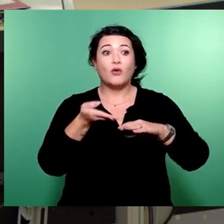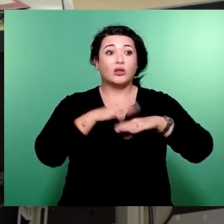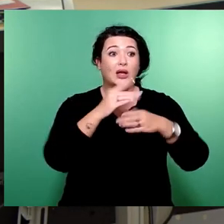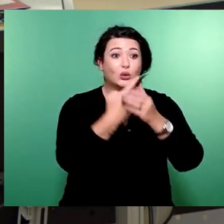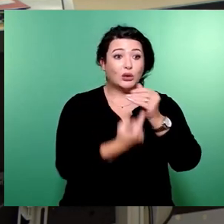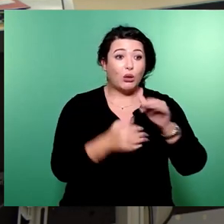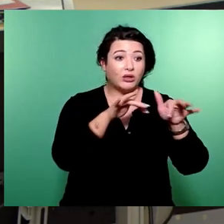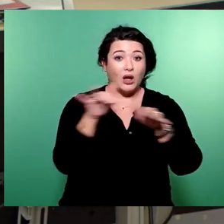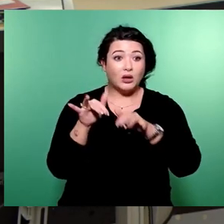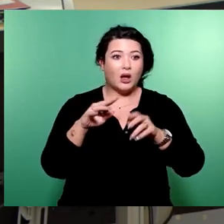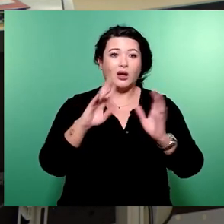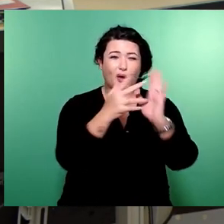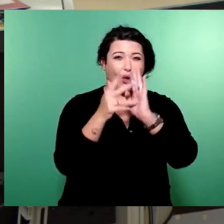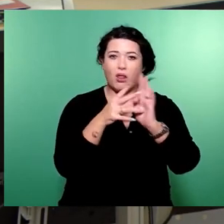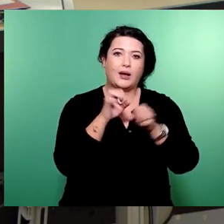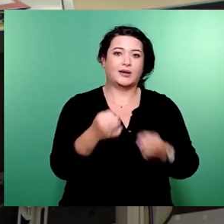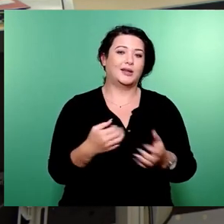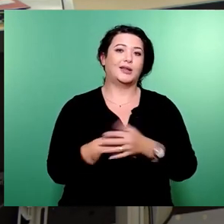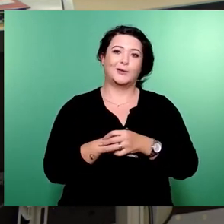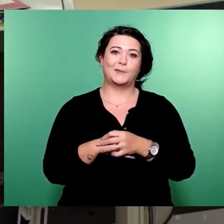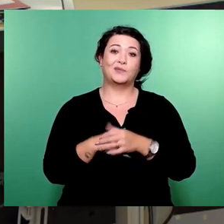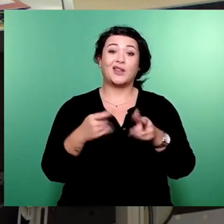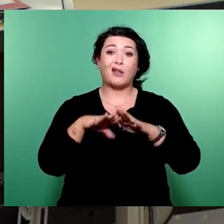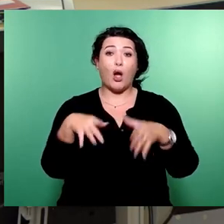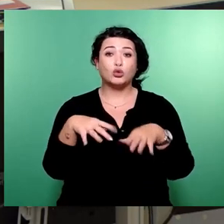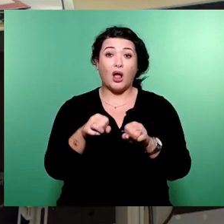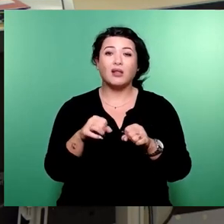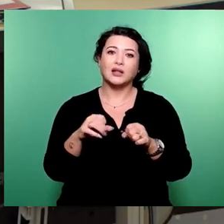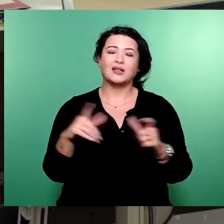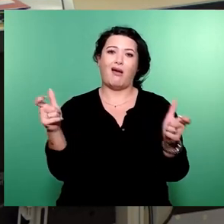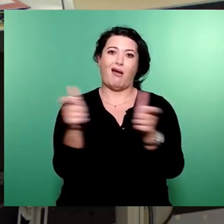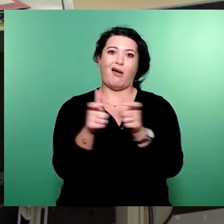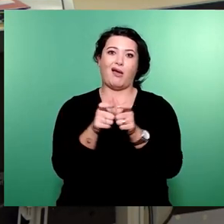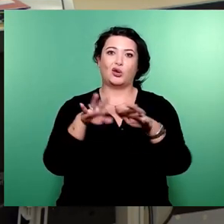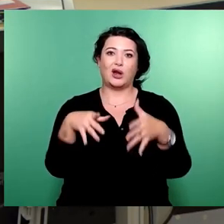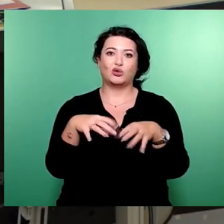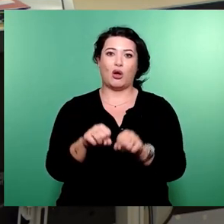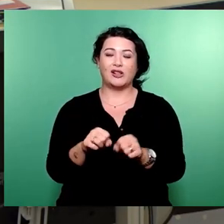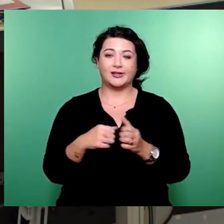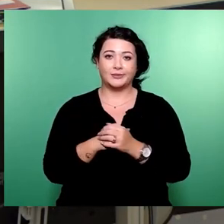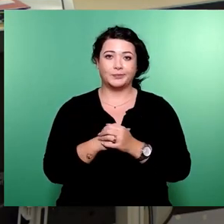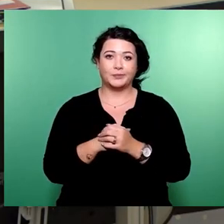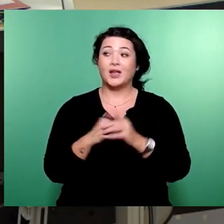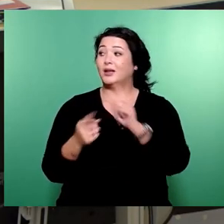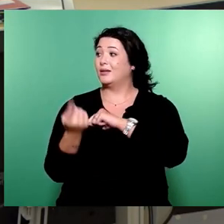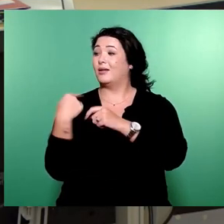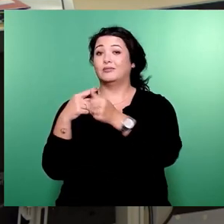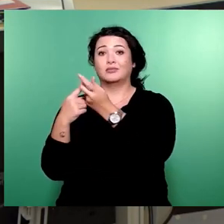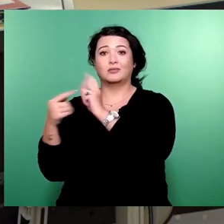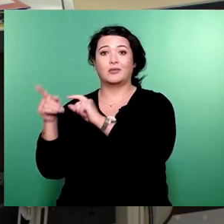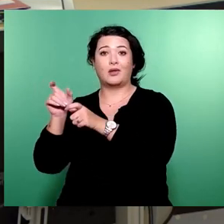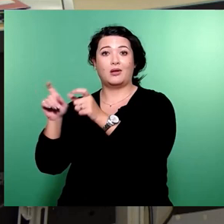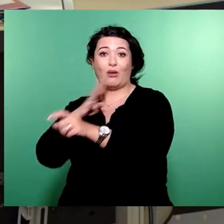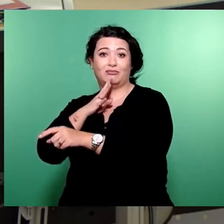Der Haushalt ist ein Rekordhaushalt. Es wurde von den Vorrednern schon gesagt und man hat sich gelobt, dass man